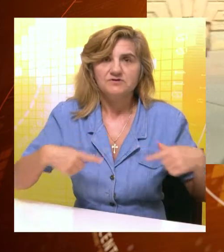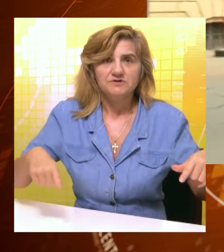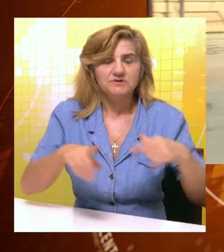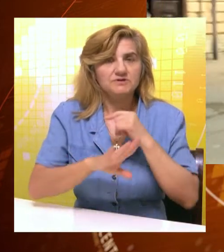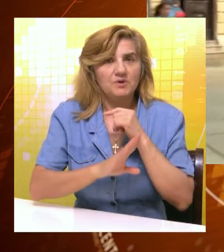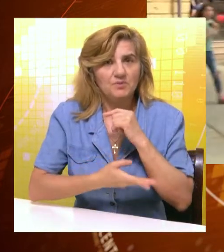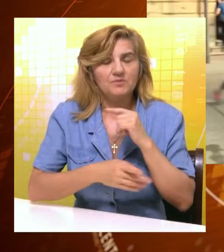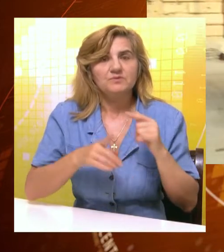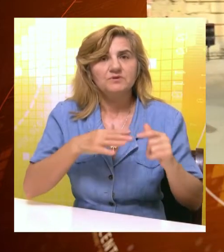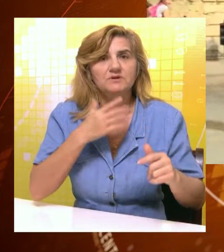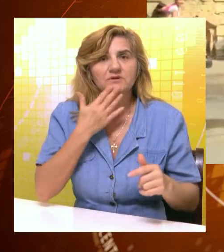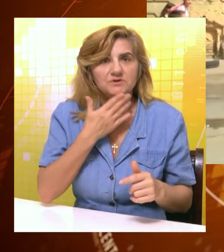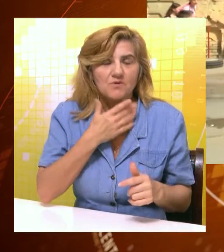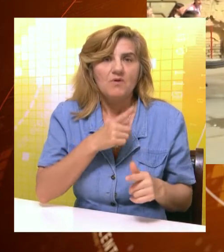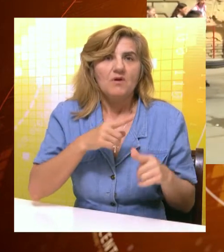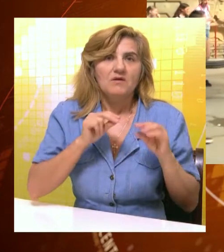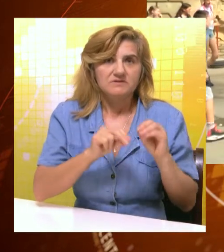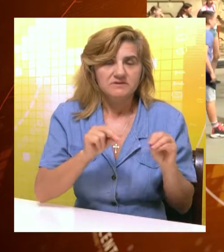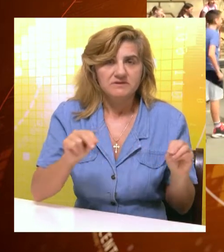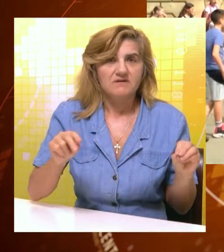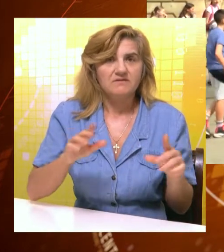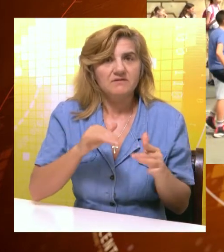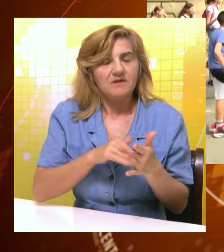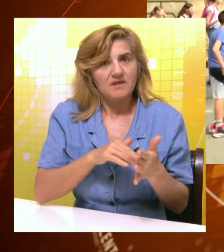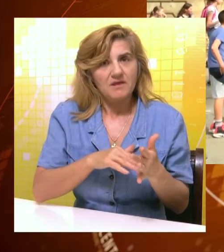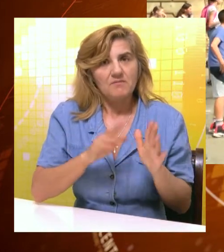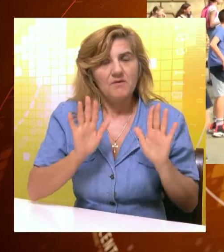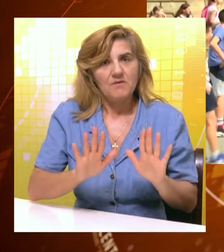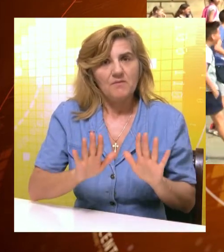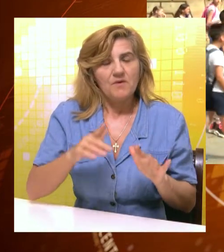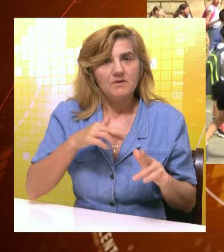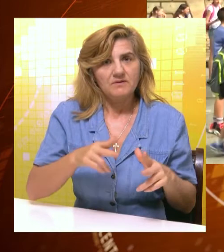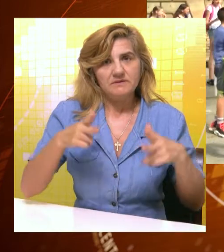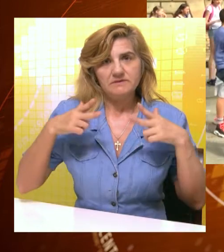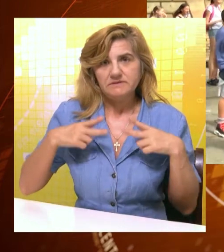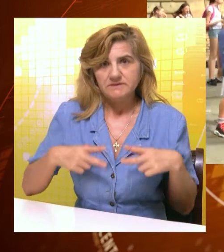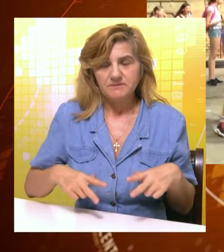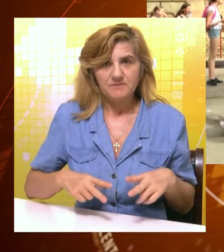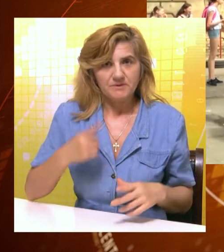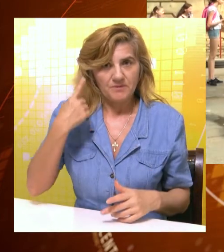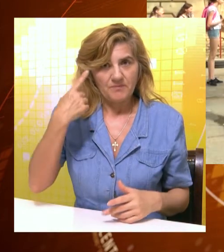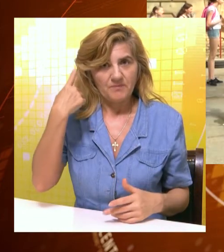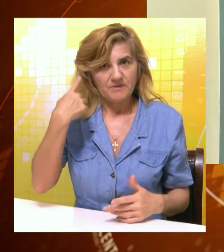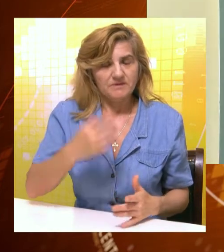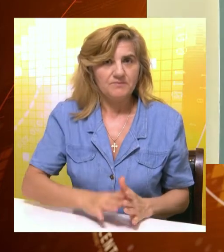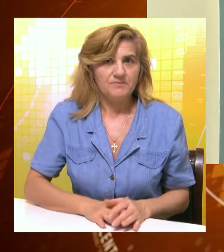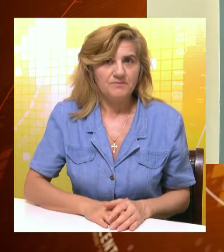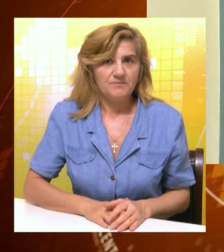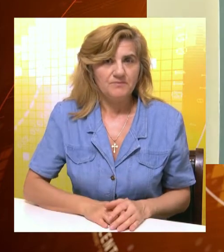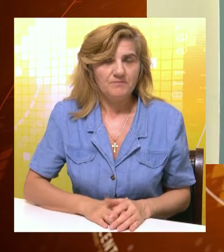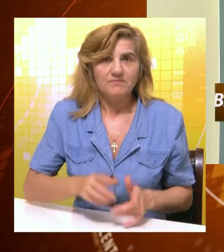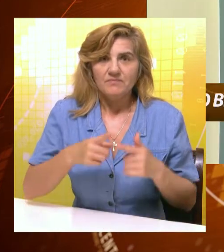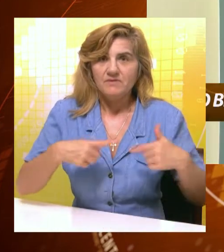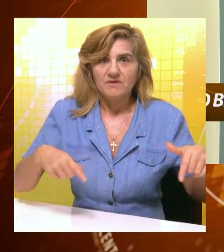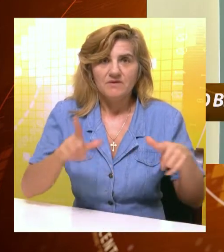događaj kako za učenike, tako i za škole, a savet učenicima bi bio da polaganju pristupe smireno i koncentrisano. Ja znam da njima